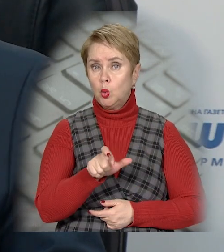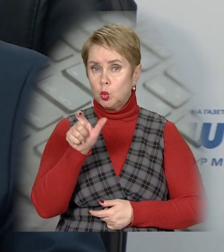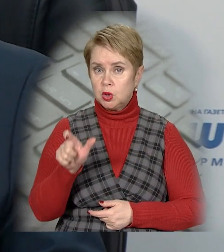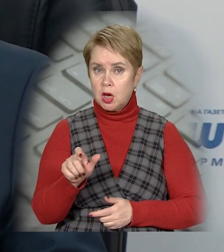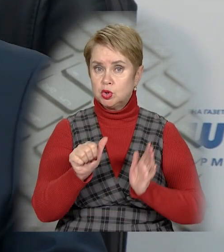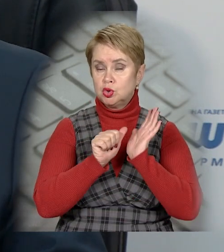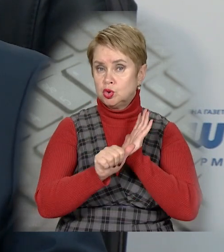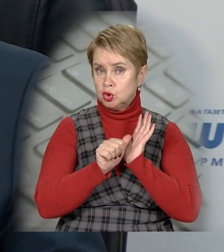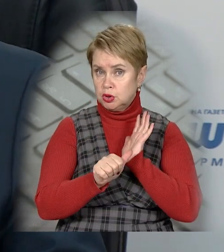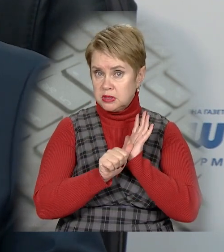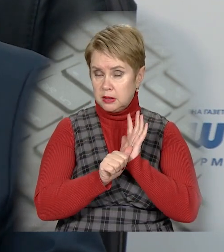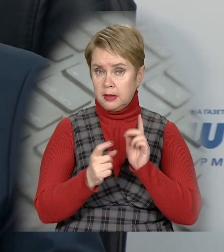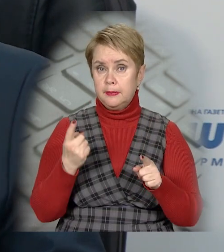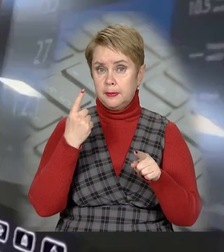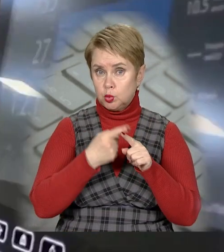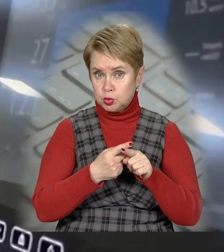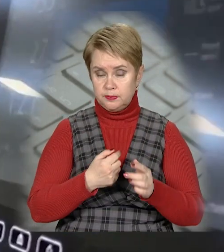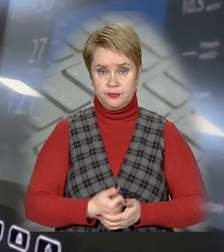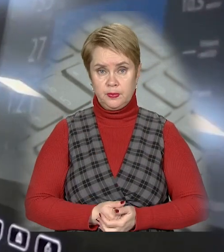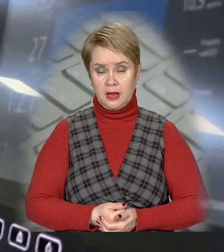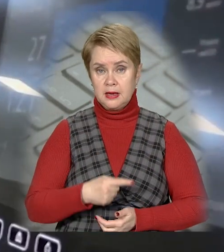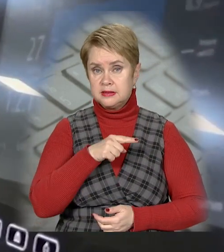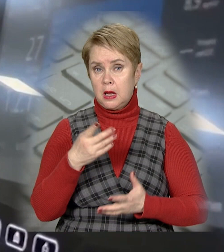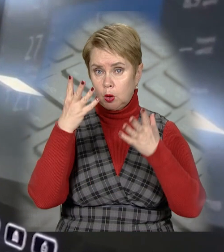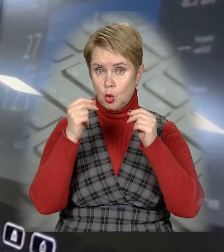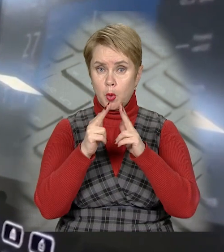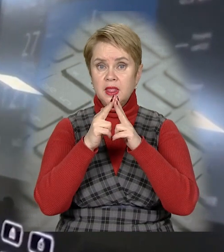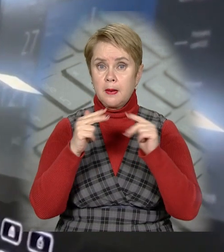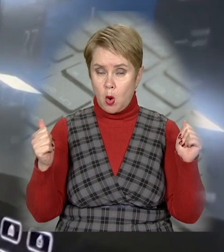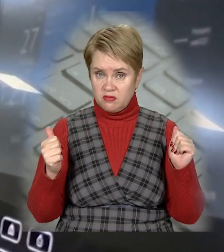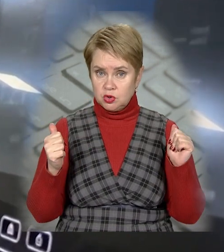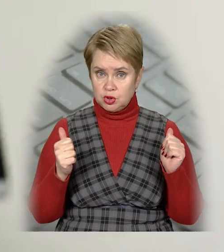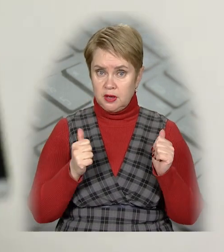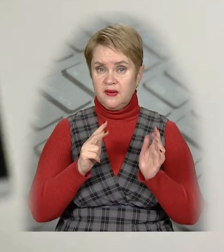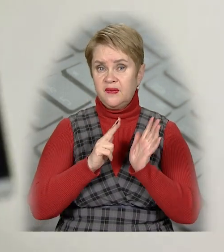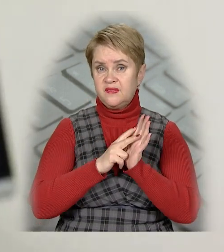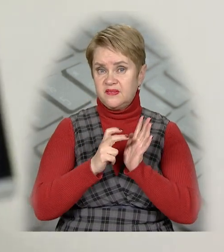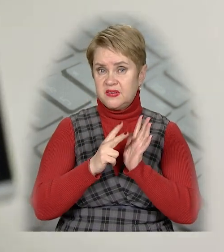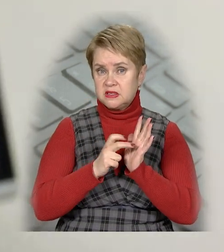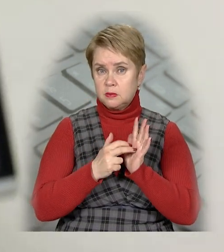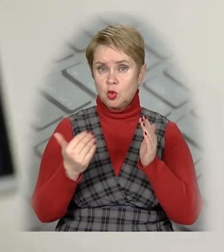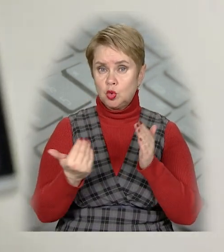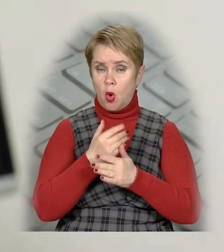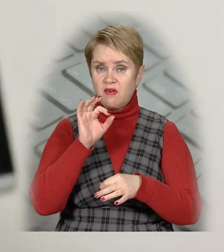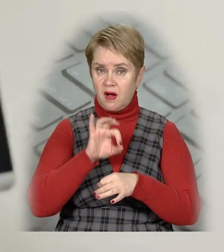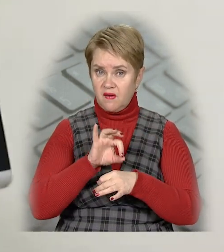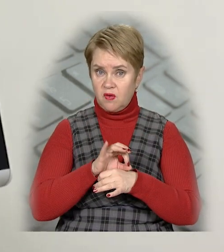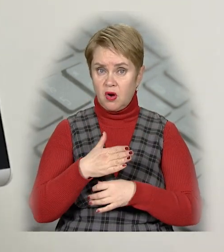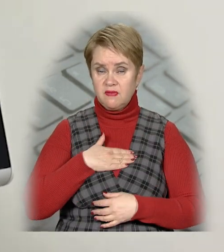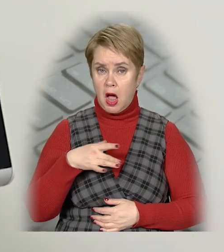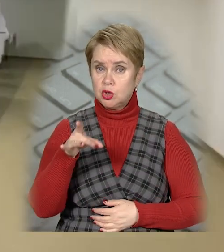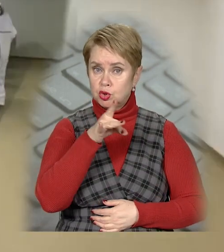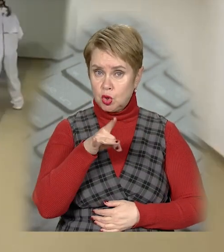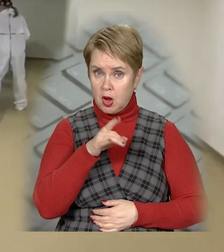людей 60+. За минулу добу на Дніпропетровщині майже вісім сотень нових хворих.